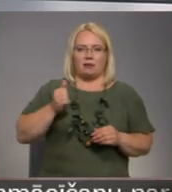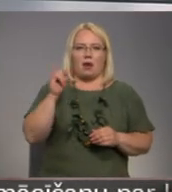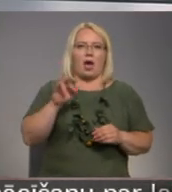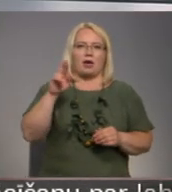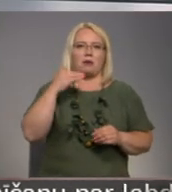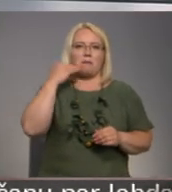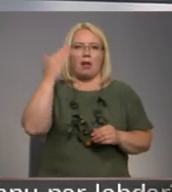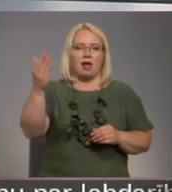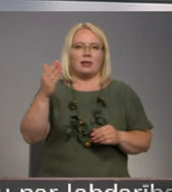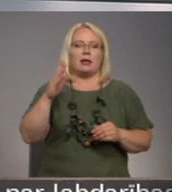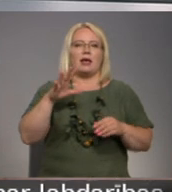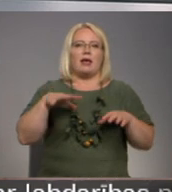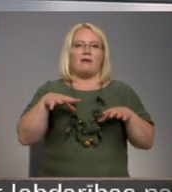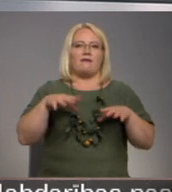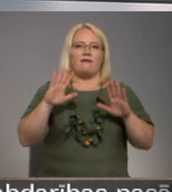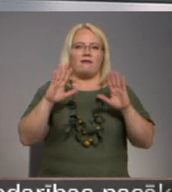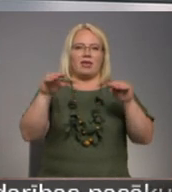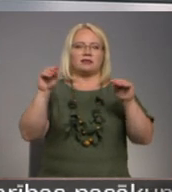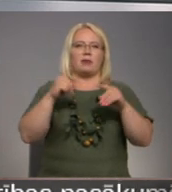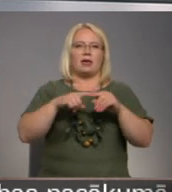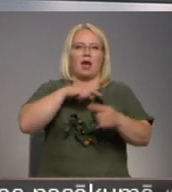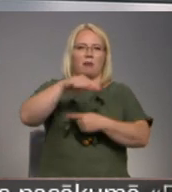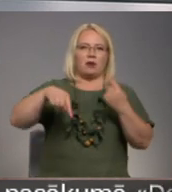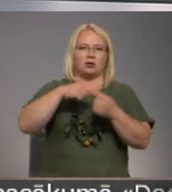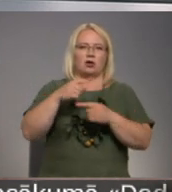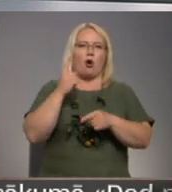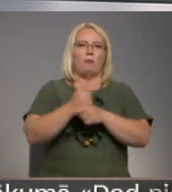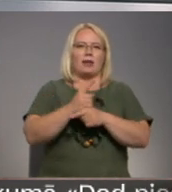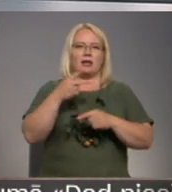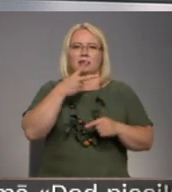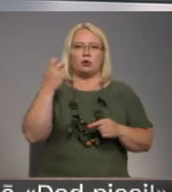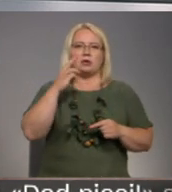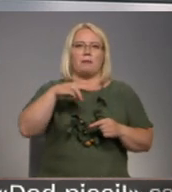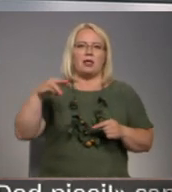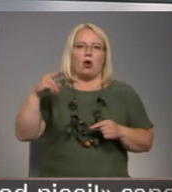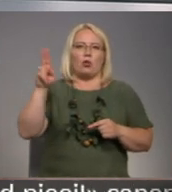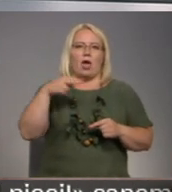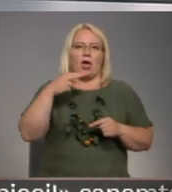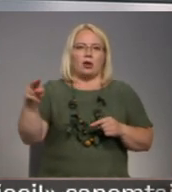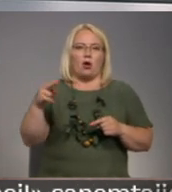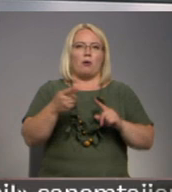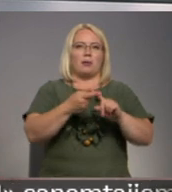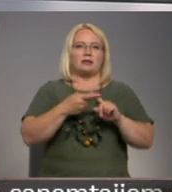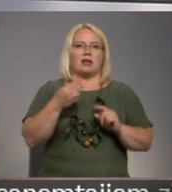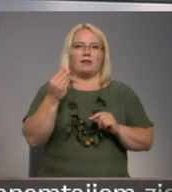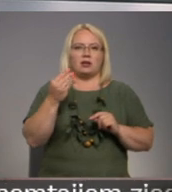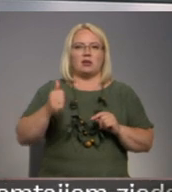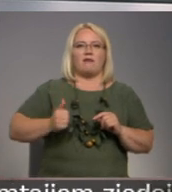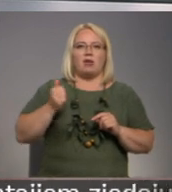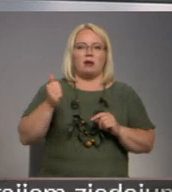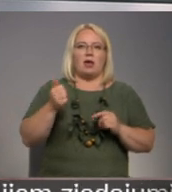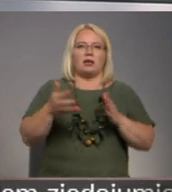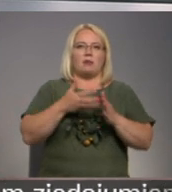veiksmīgi emitējusi obligācijas 200 miljonu eiro apmērā. Piesaistītos līdzekļus kompānija izmantos uzņēmuma